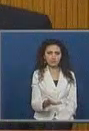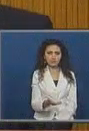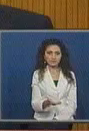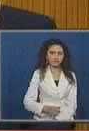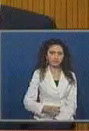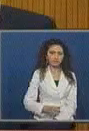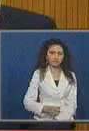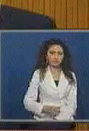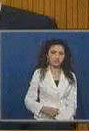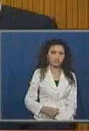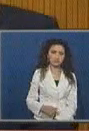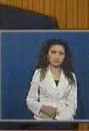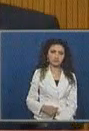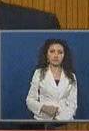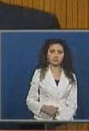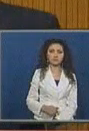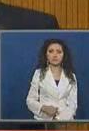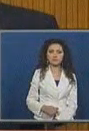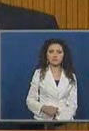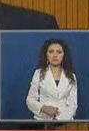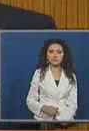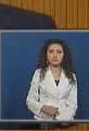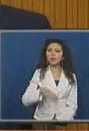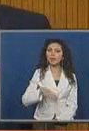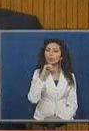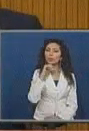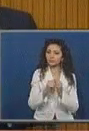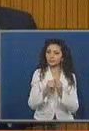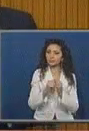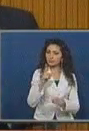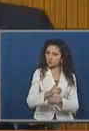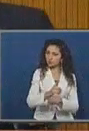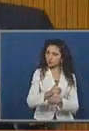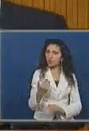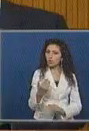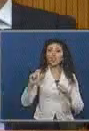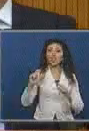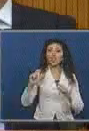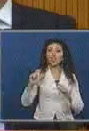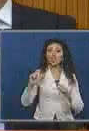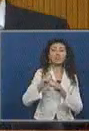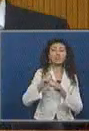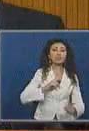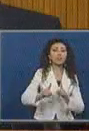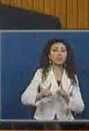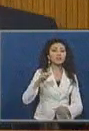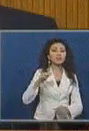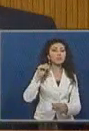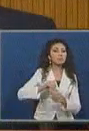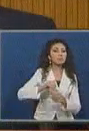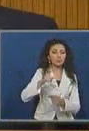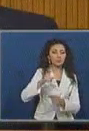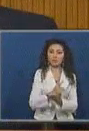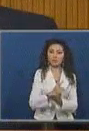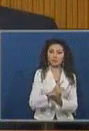Değerli arkadaşlarım, bakın Avrupa Birliği bir süre önce Ergenikon davasından parlamentosunda bir